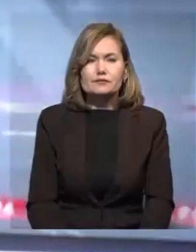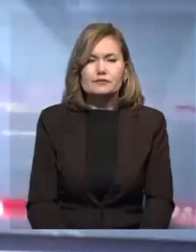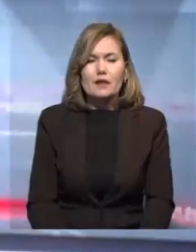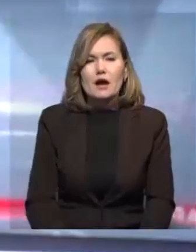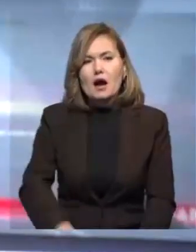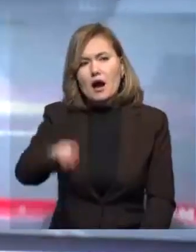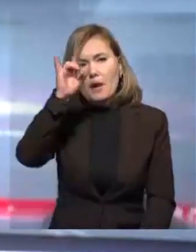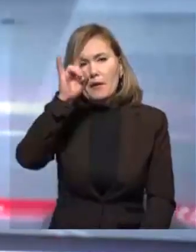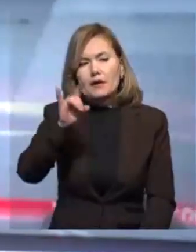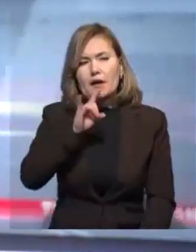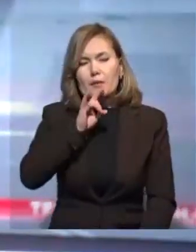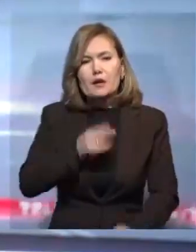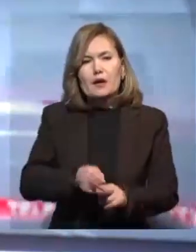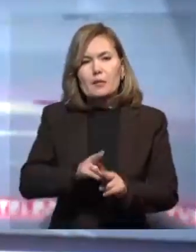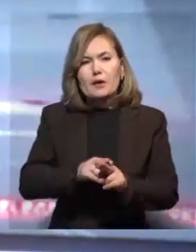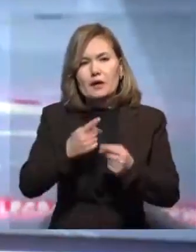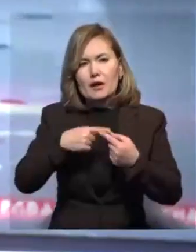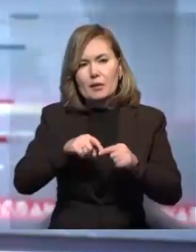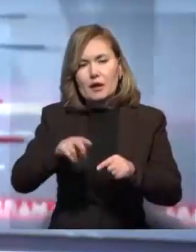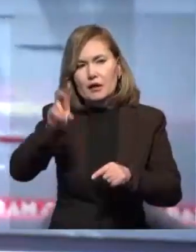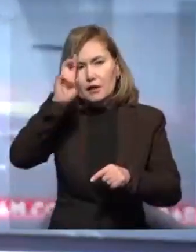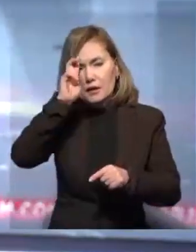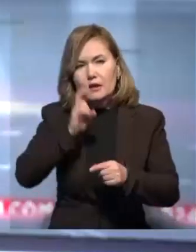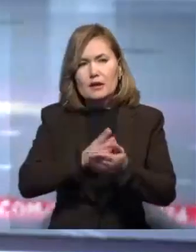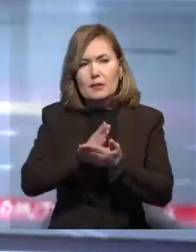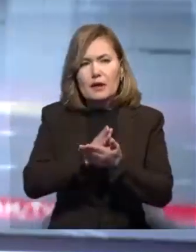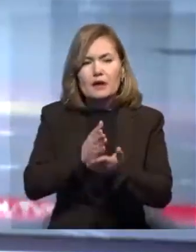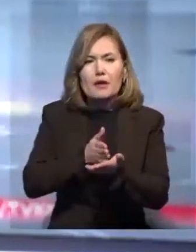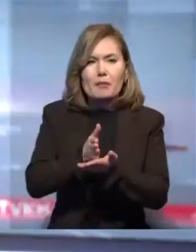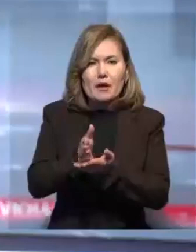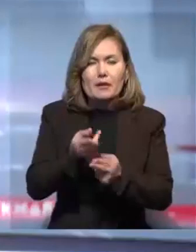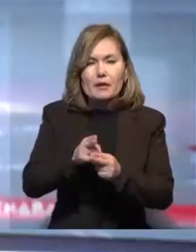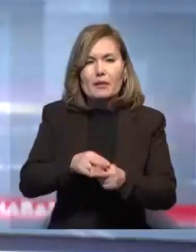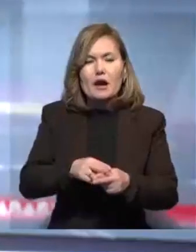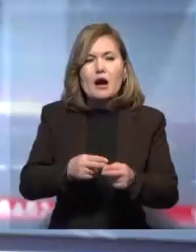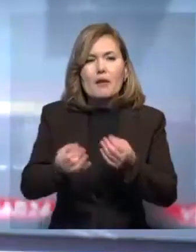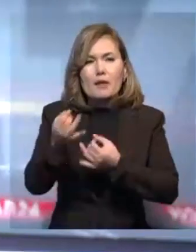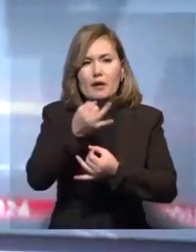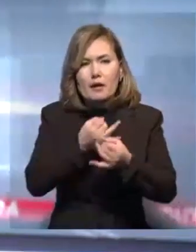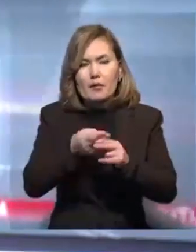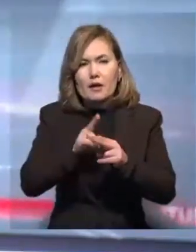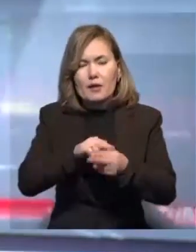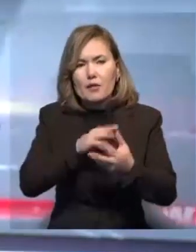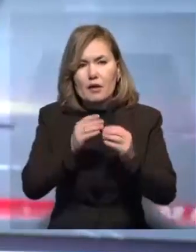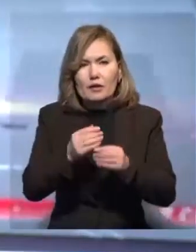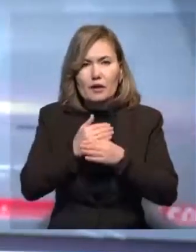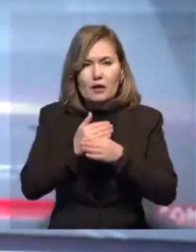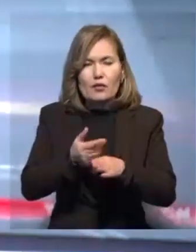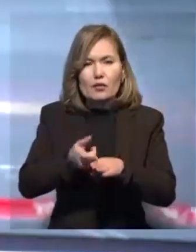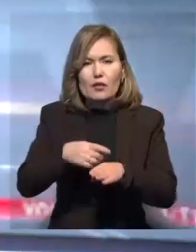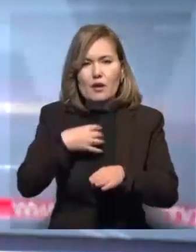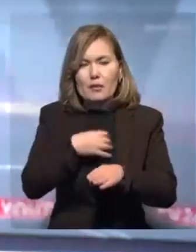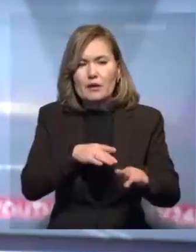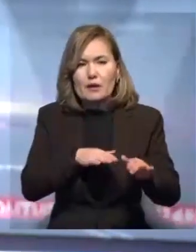Қазақстандық стратегиялық зерттелер институты мемлекеттік саясаттың бақыттарын сараптамалық тұрғыдан сөймелдеуде маңызды